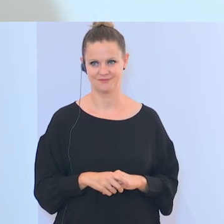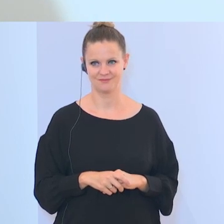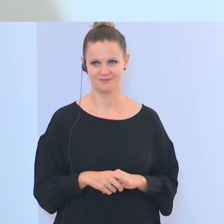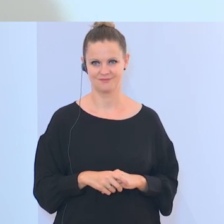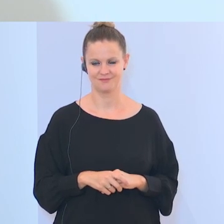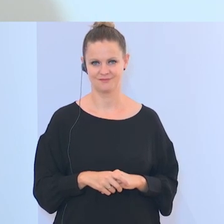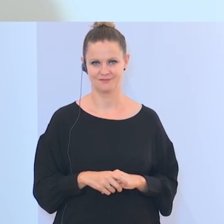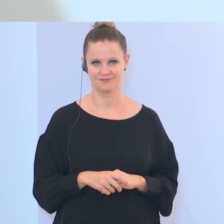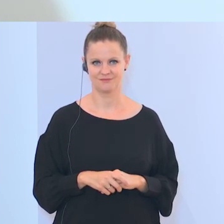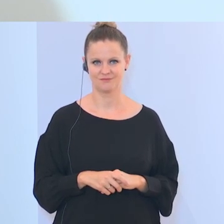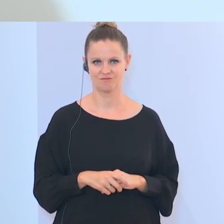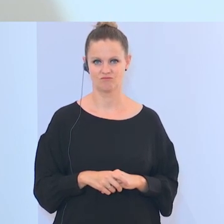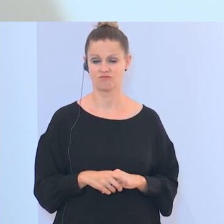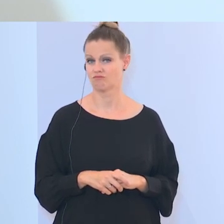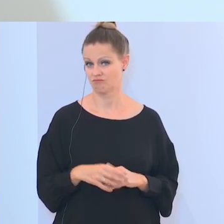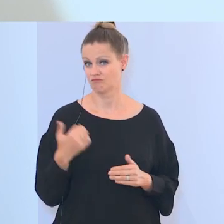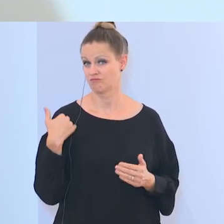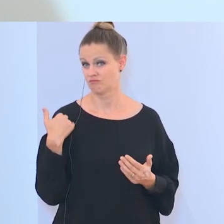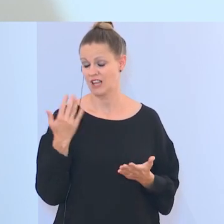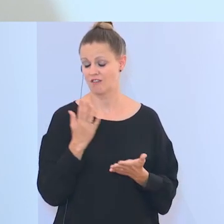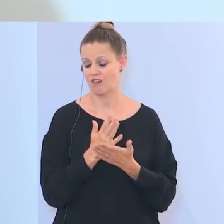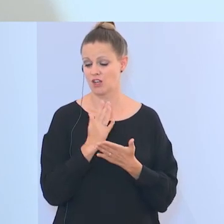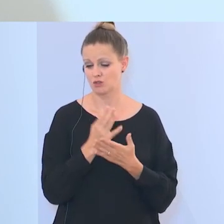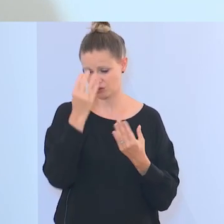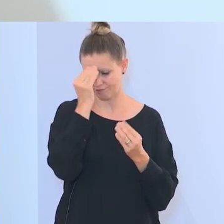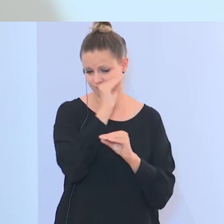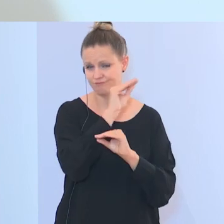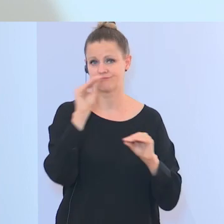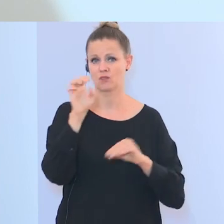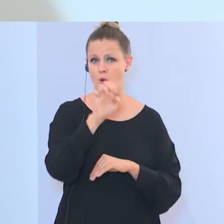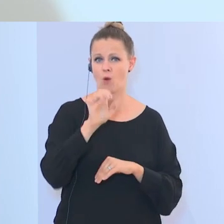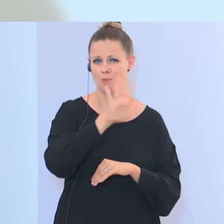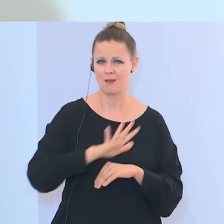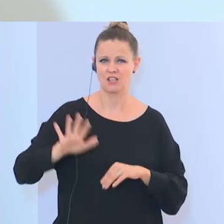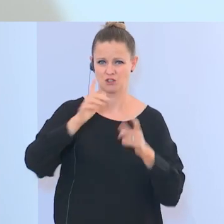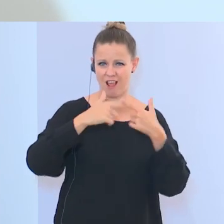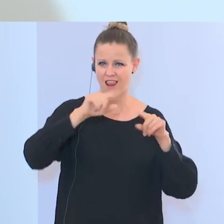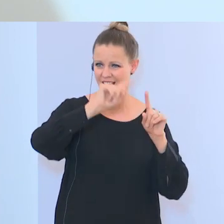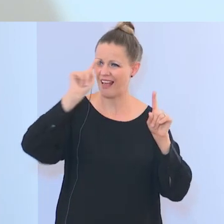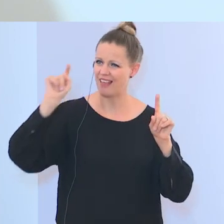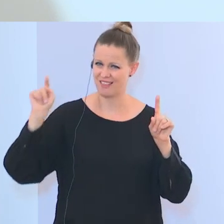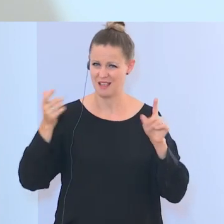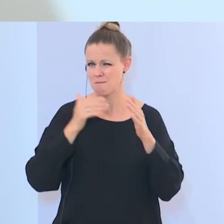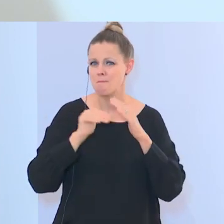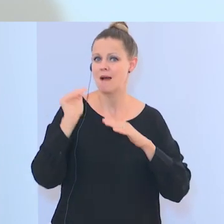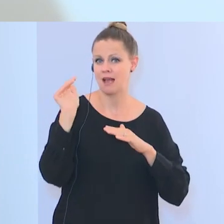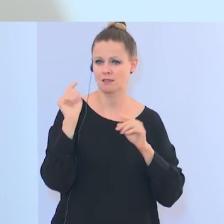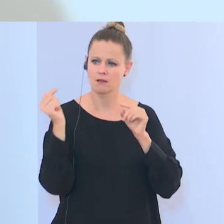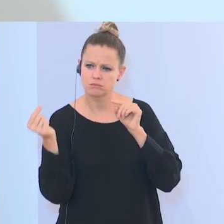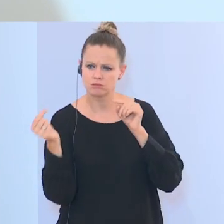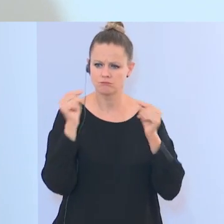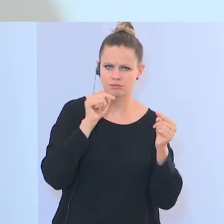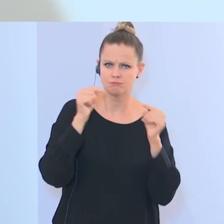Wie bereits gesagt wurde, die meisten europäischen Länder diskutieren